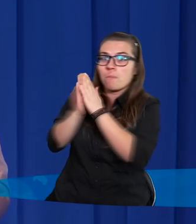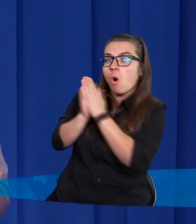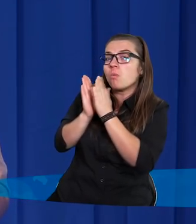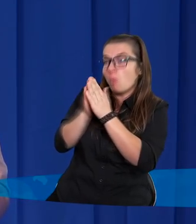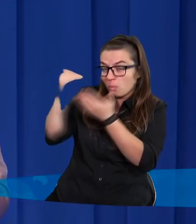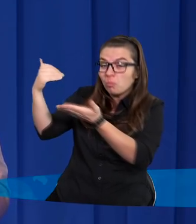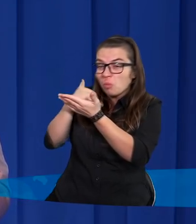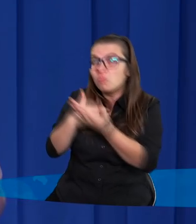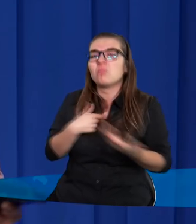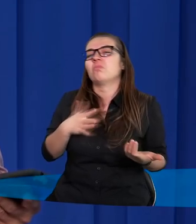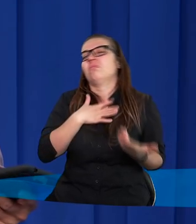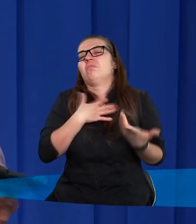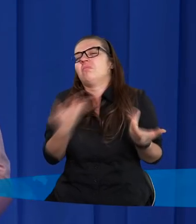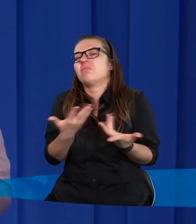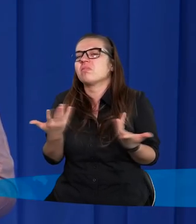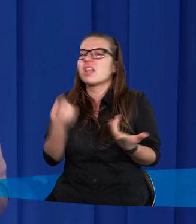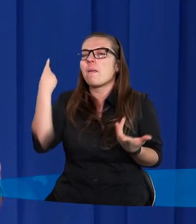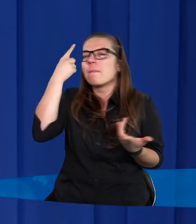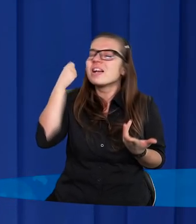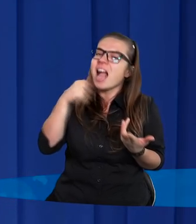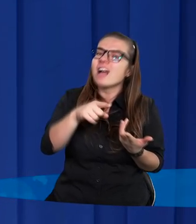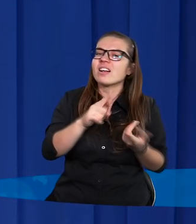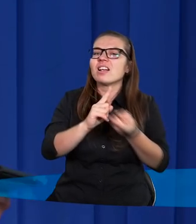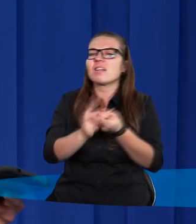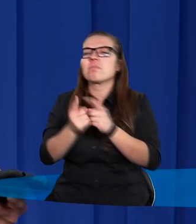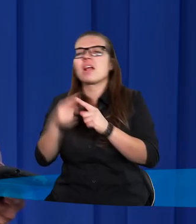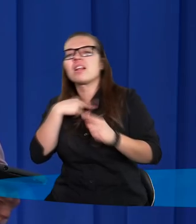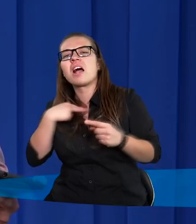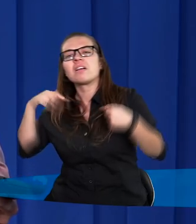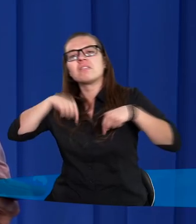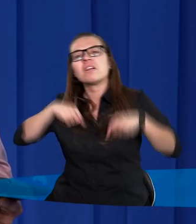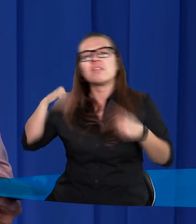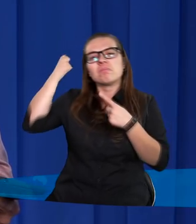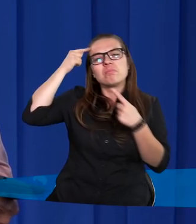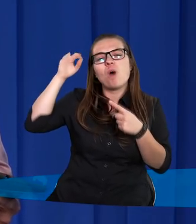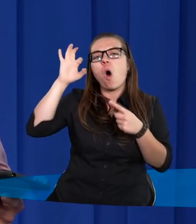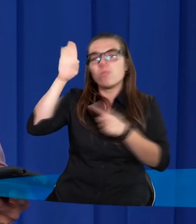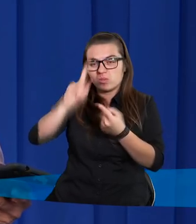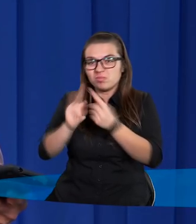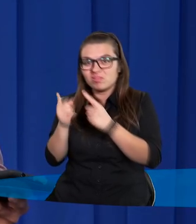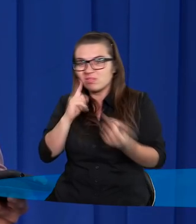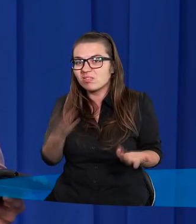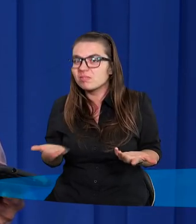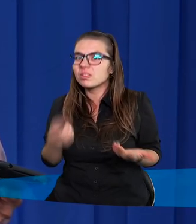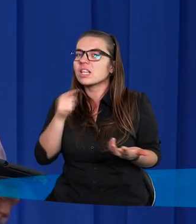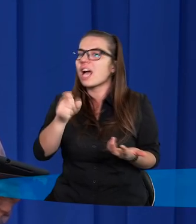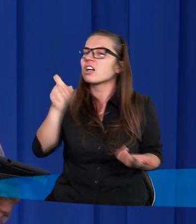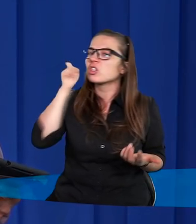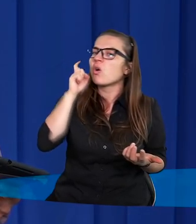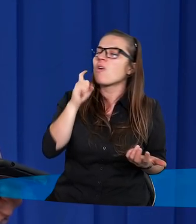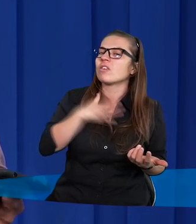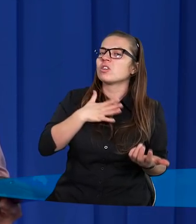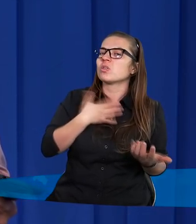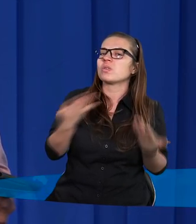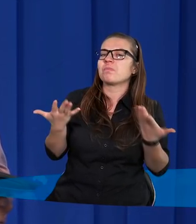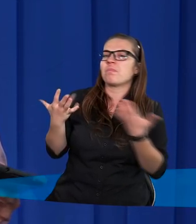dociera? Jak takie myślenie zmienia nasze postrzeganie Boga? No taki człowiek nie